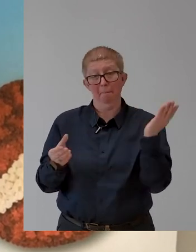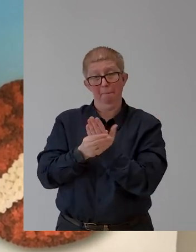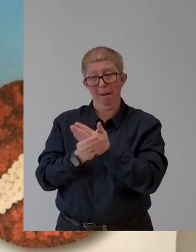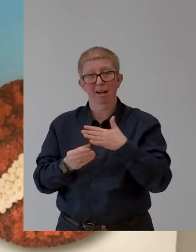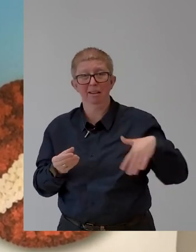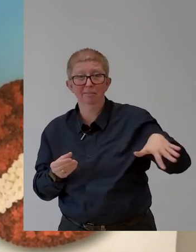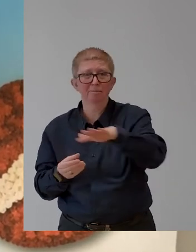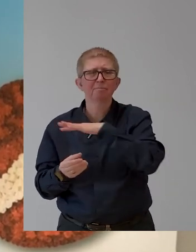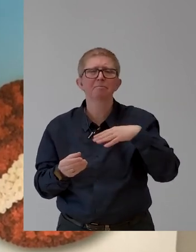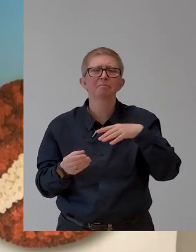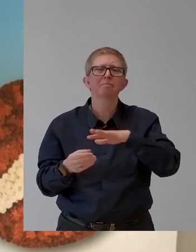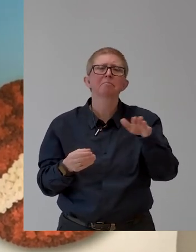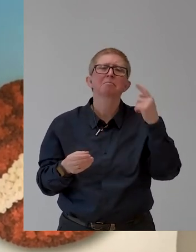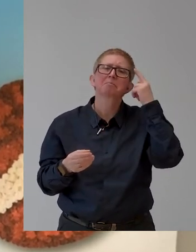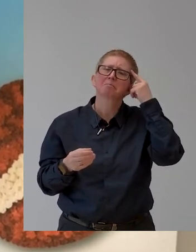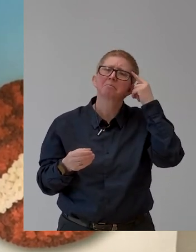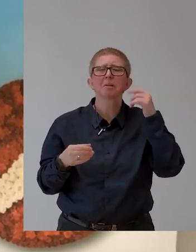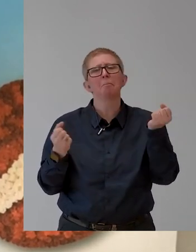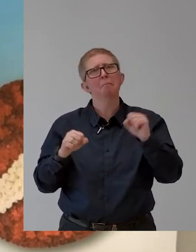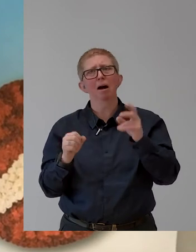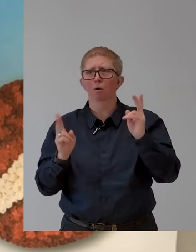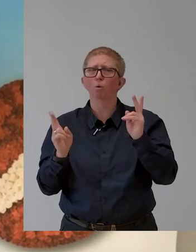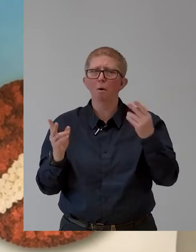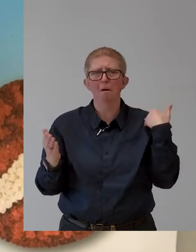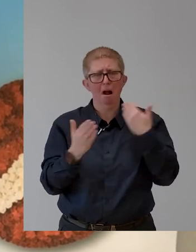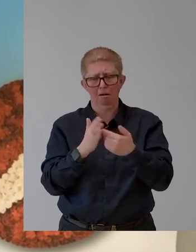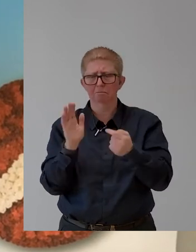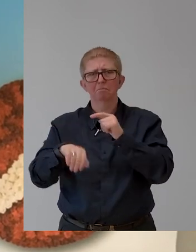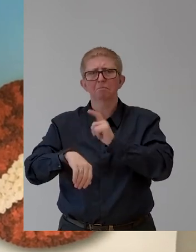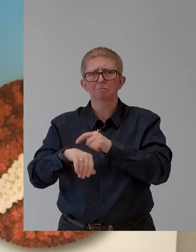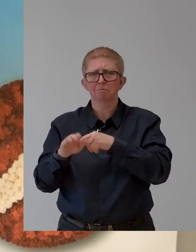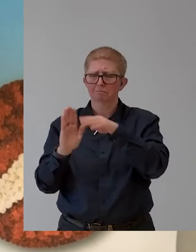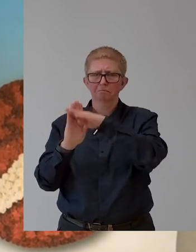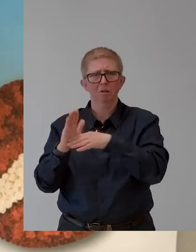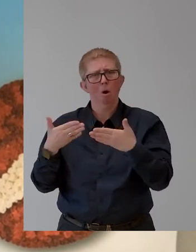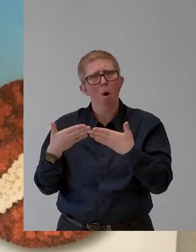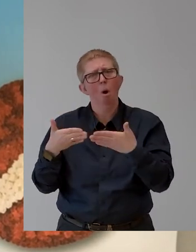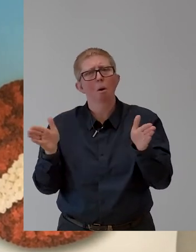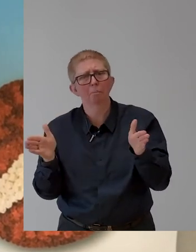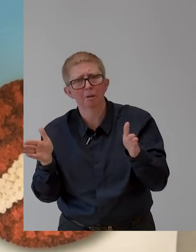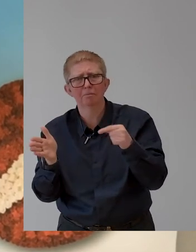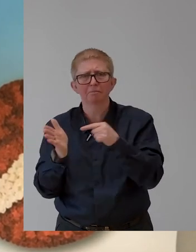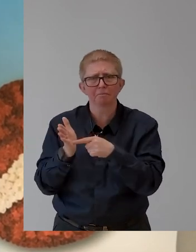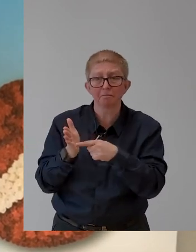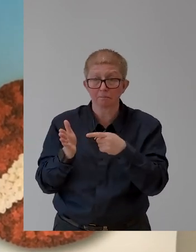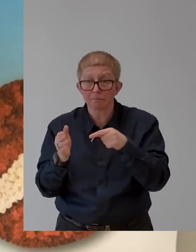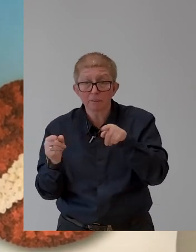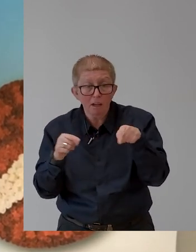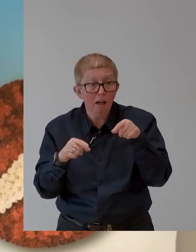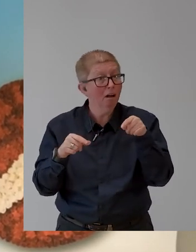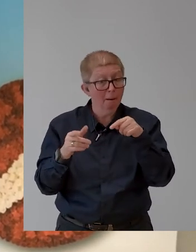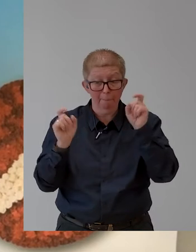open, but only should be visited when a personal on-site appointment is required. And suddenly,